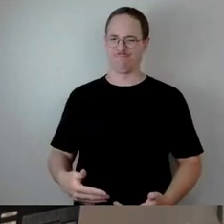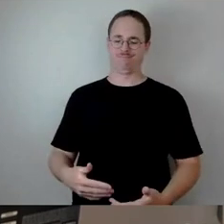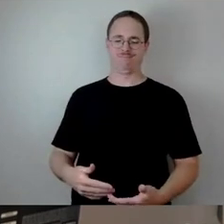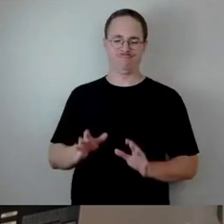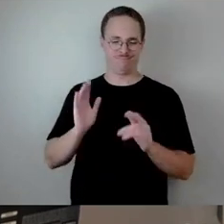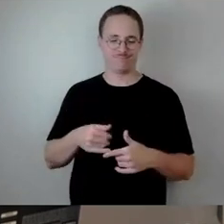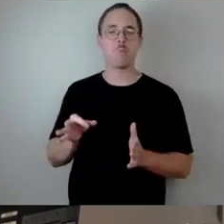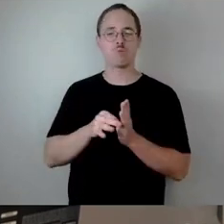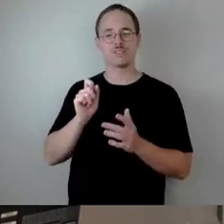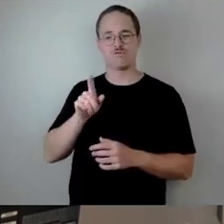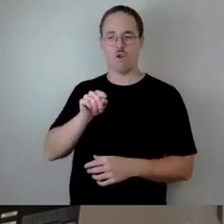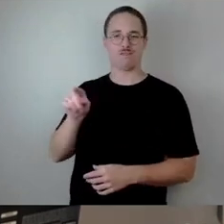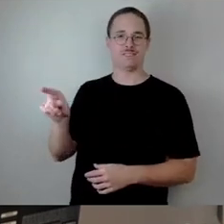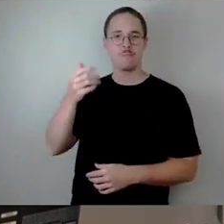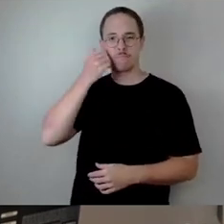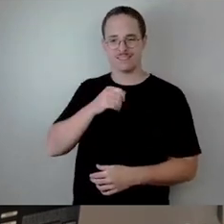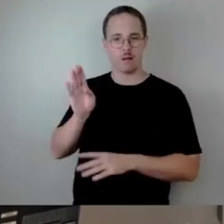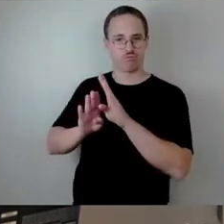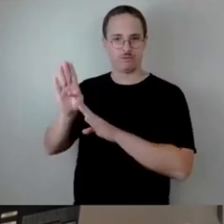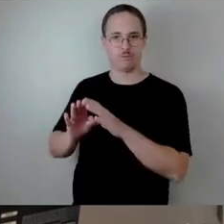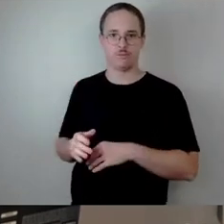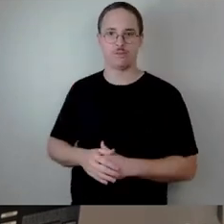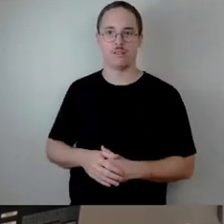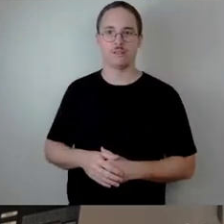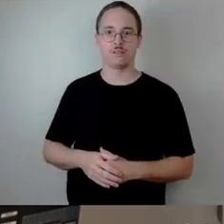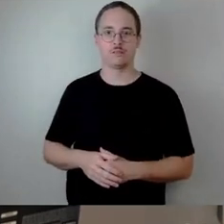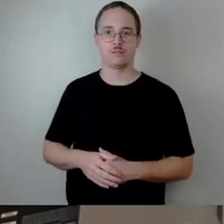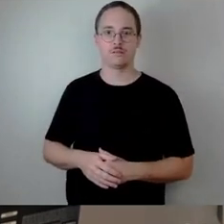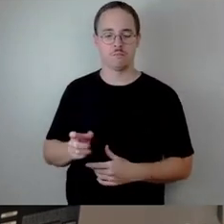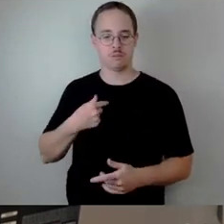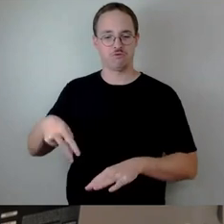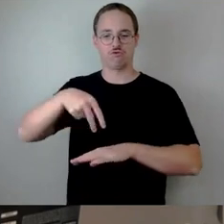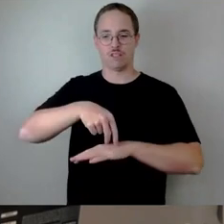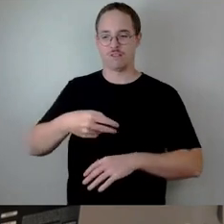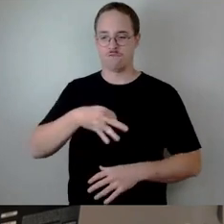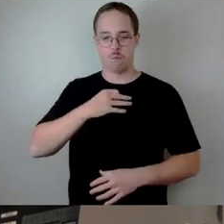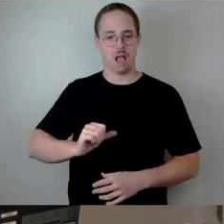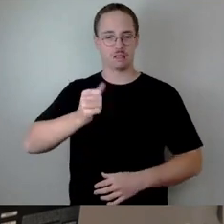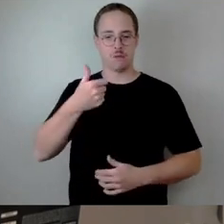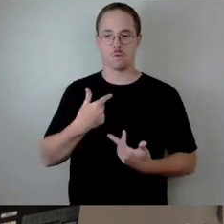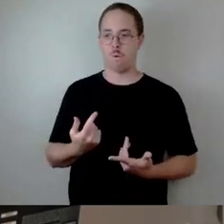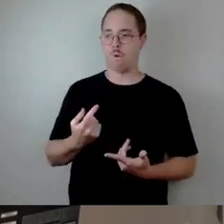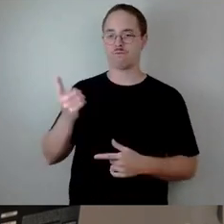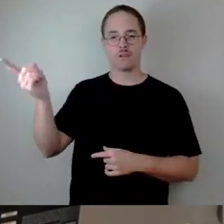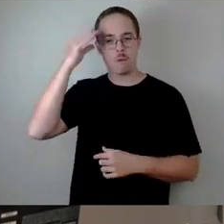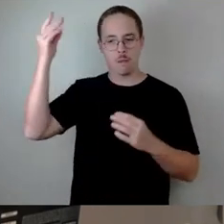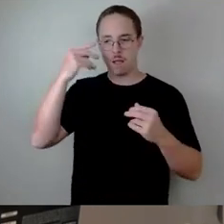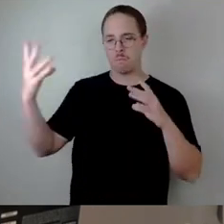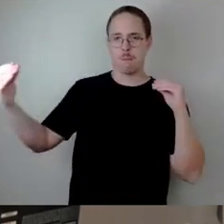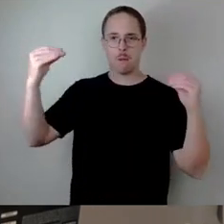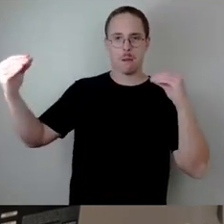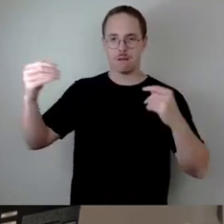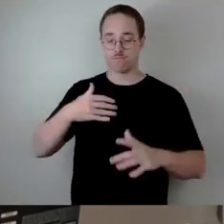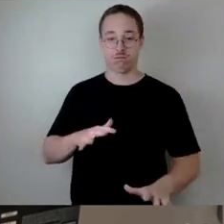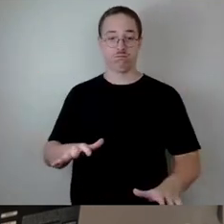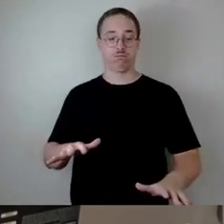Und es ist echt ein bisschen verstörend, wenn die Herren hier vorne reinreden. Das ist eine neue Erfahrung. Anyway, wir bitten darum, dass Sie dem Mehrbedarf natürlich zustimmen. Und wie gesagt,